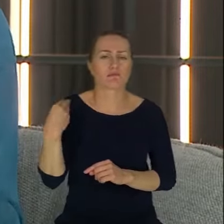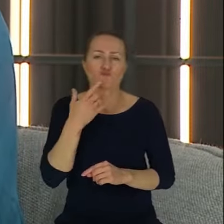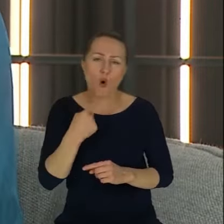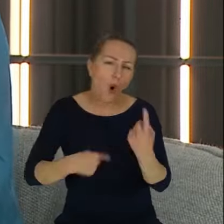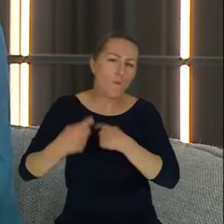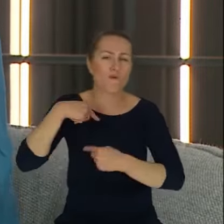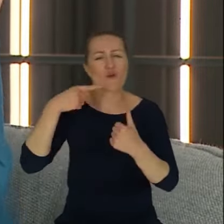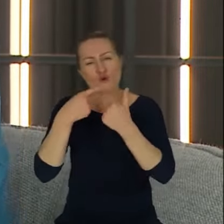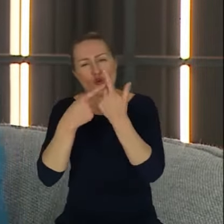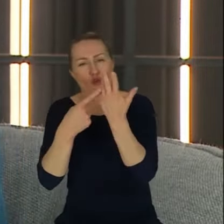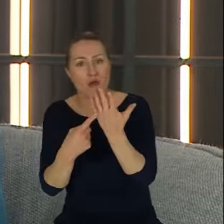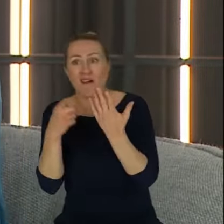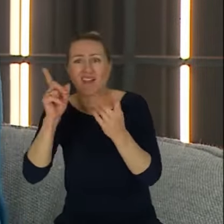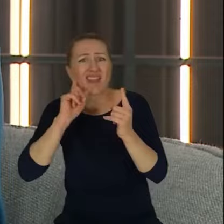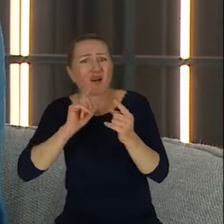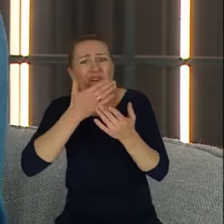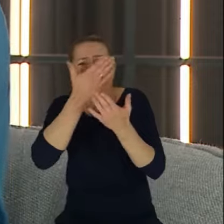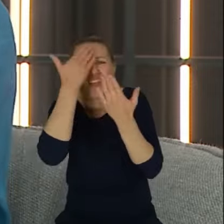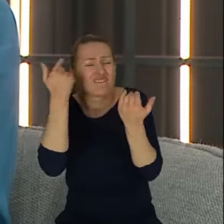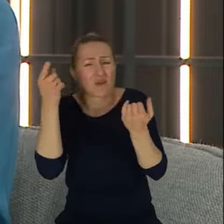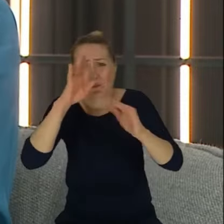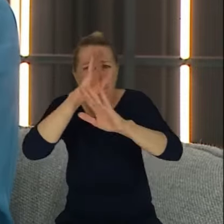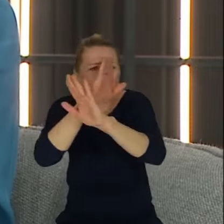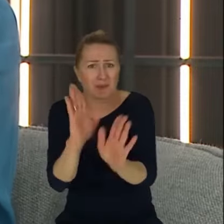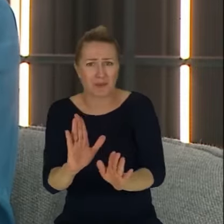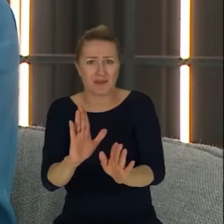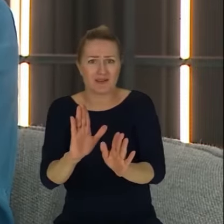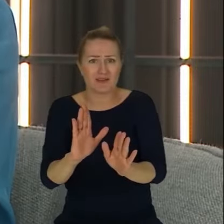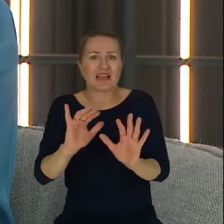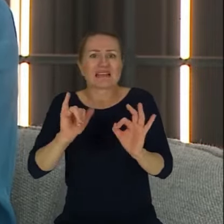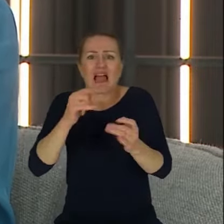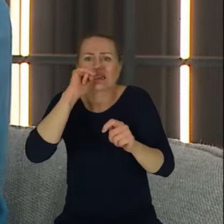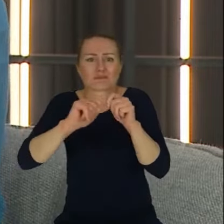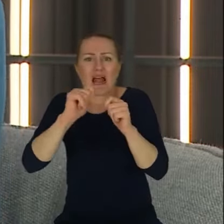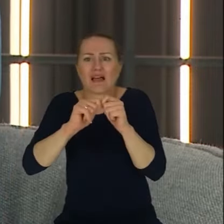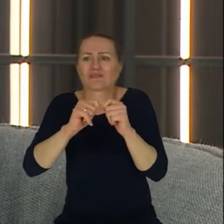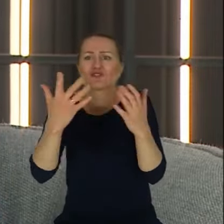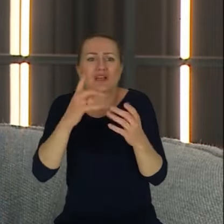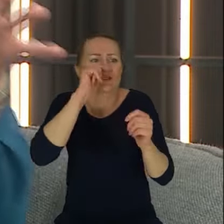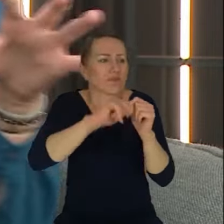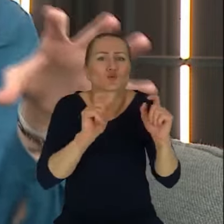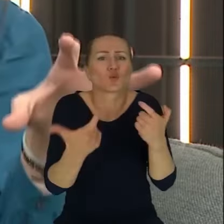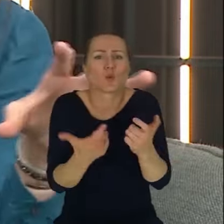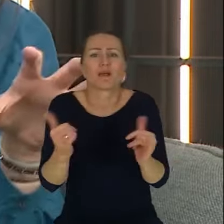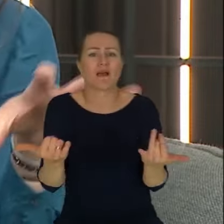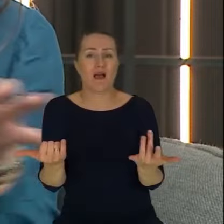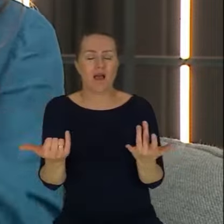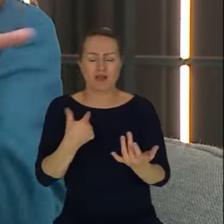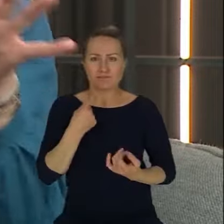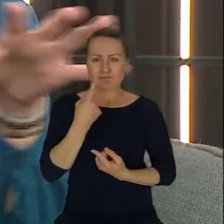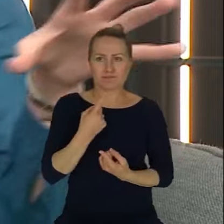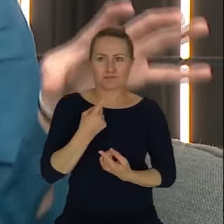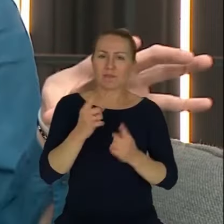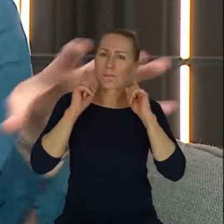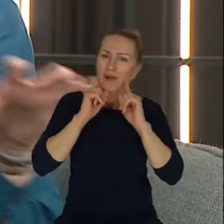nie wie i nie ma jakby świadomości, w jaki sposób je sprawdzić. I dla mnie to jest kolejna taka rzecz, że z jednej strony fact-checking absolutnie